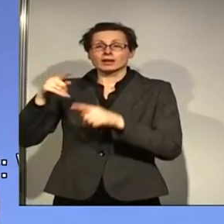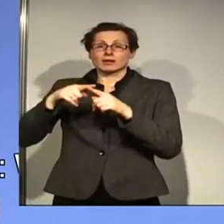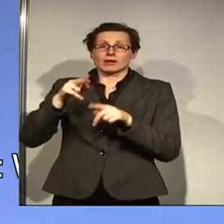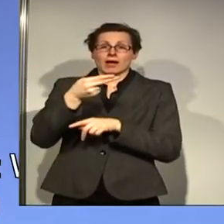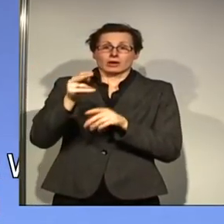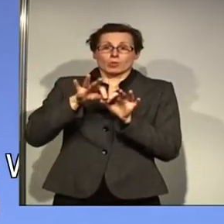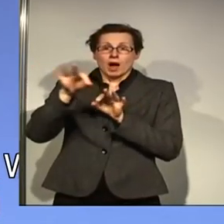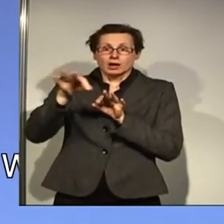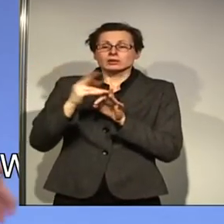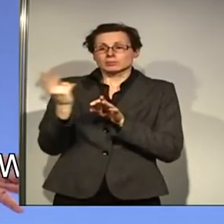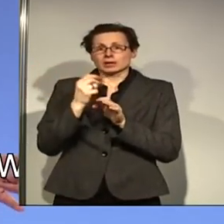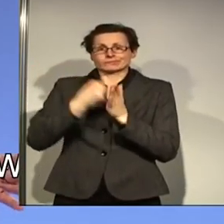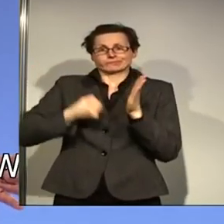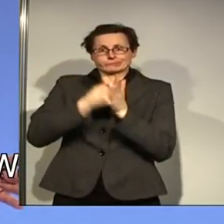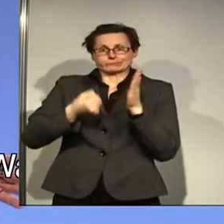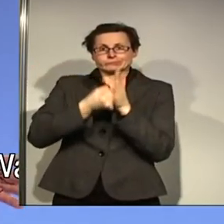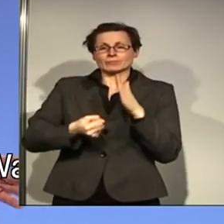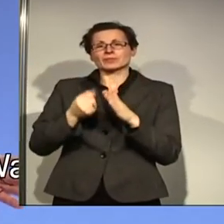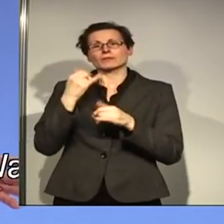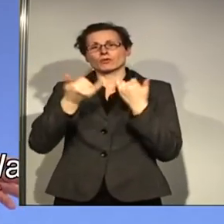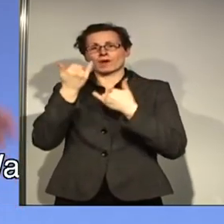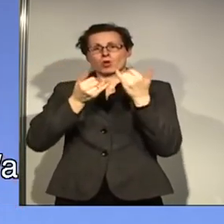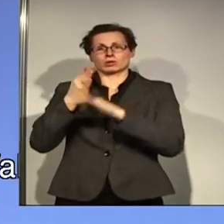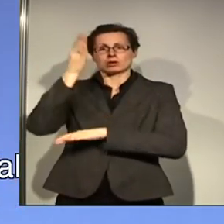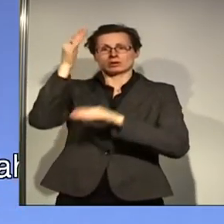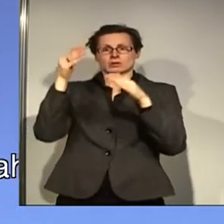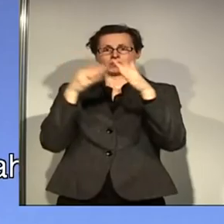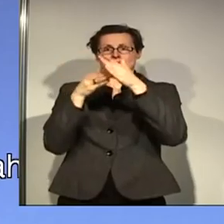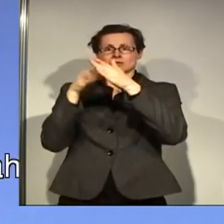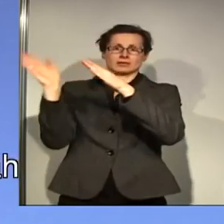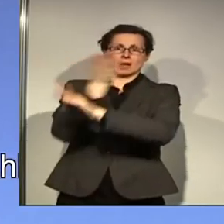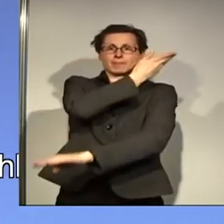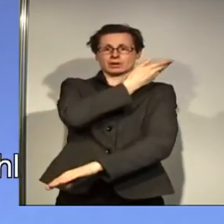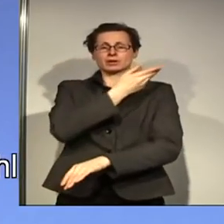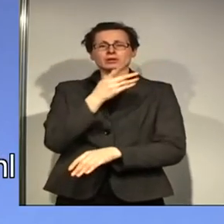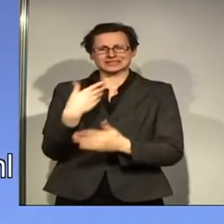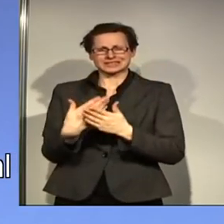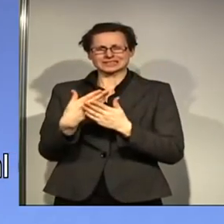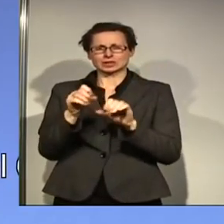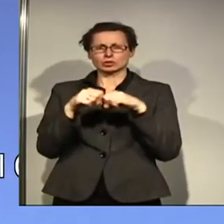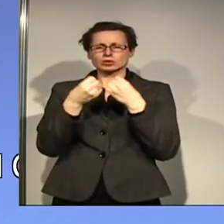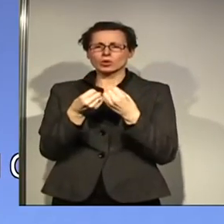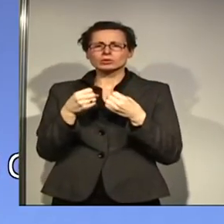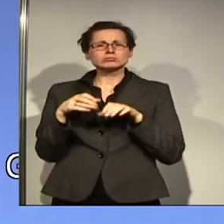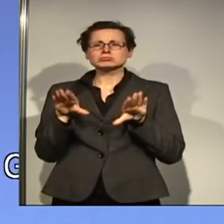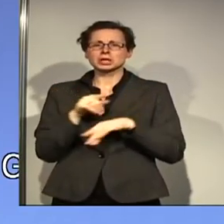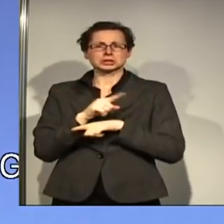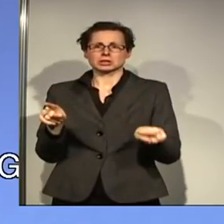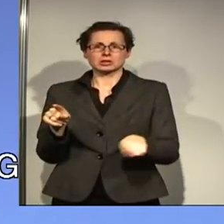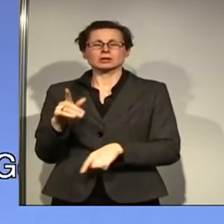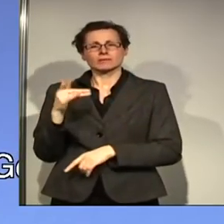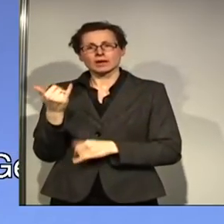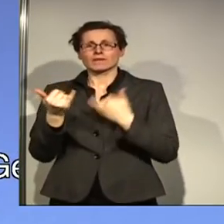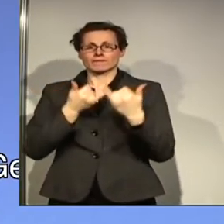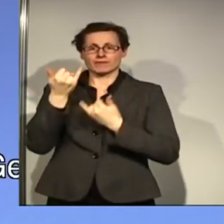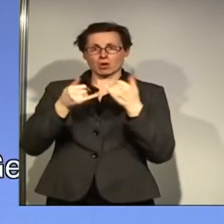Decke in den Unternehmen für Frauen doch weiterhin fest verschlossen. Mit diesem unerträglichen Zustand der Frauenverhinderungskultur ist jetzt